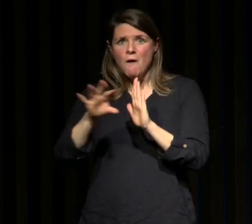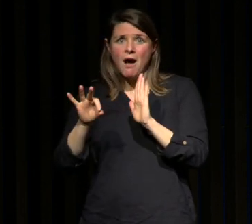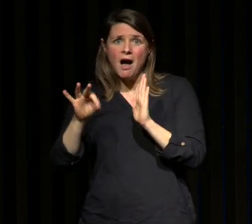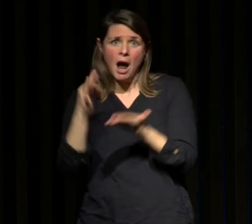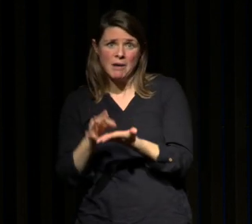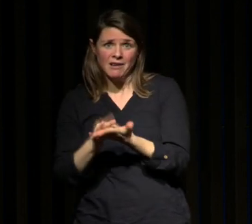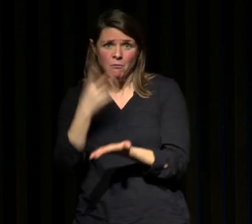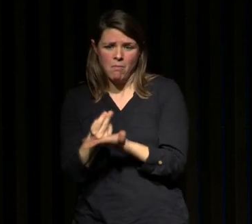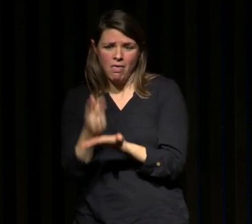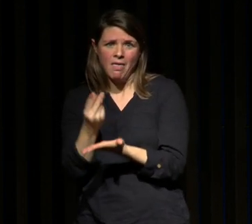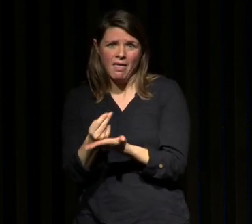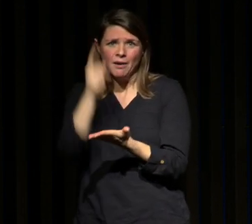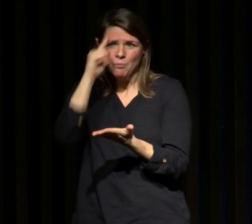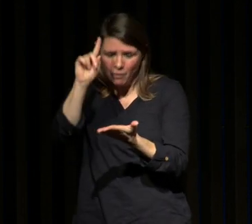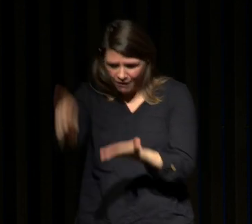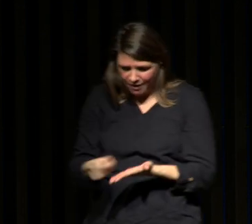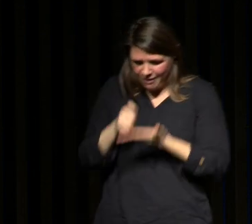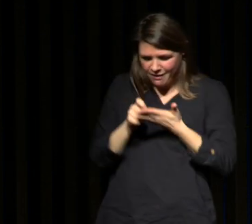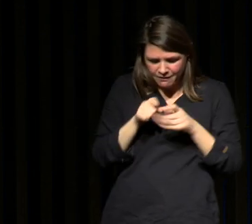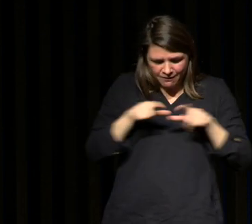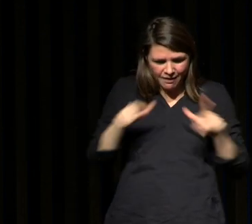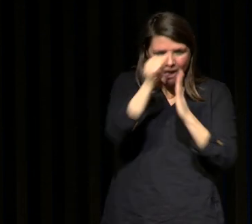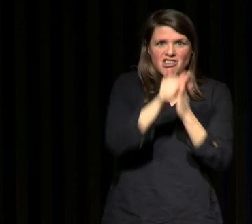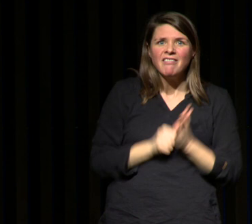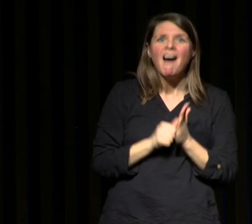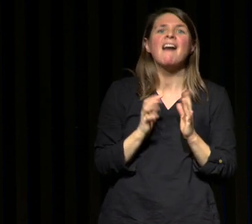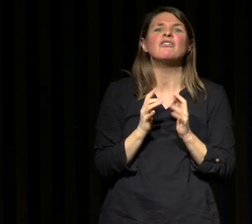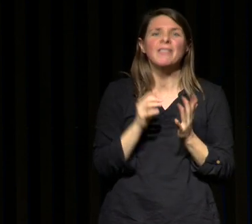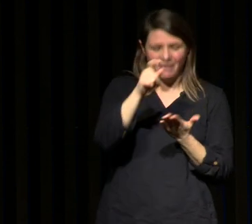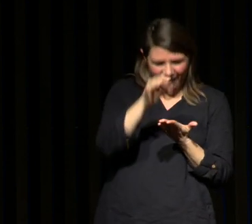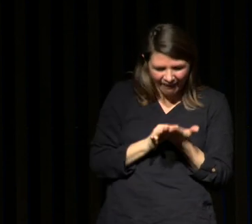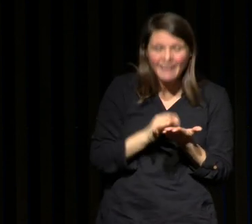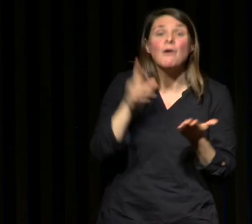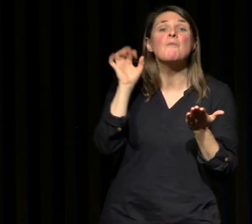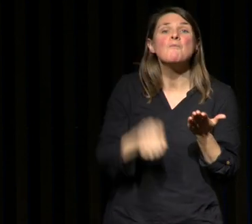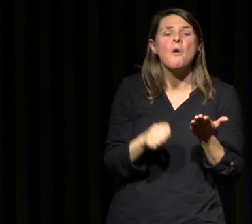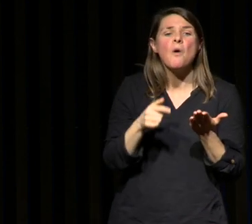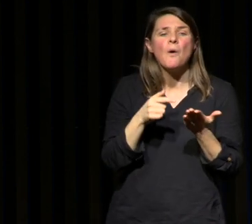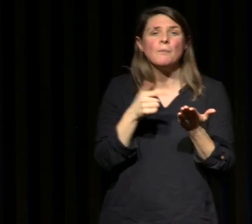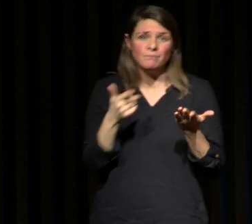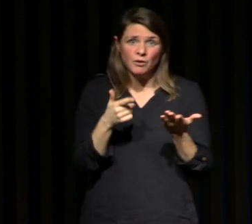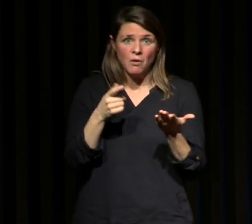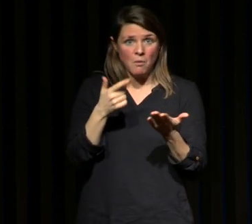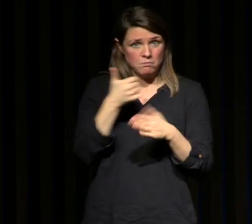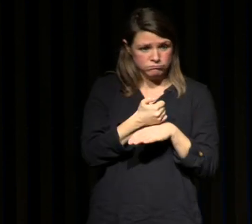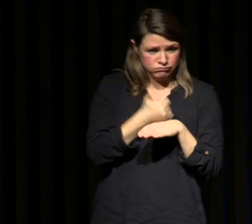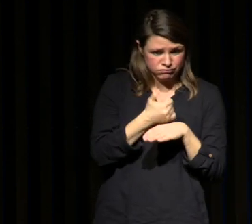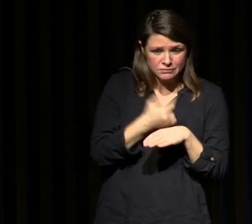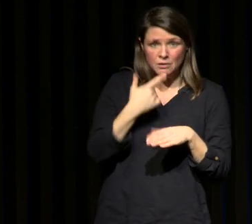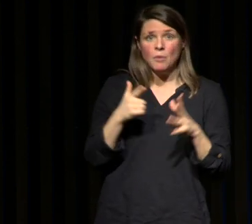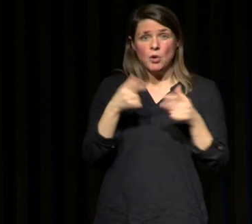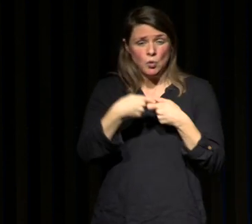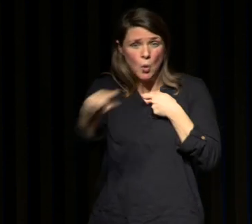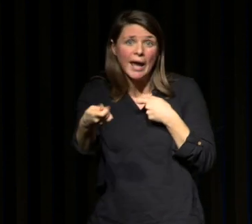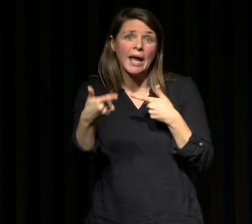pour pouvoir récupérer un petit agenda électronique et donc cet agenda il vous permet de monitoriser votre durée de sommeil mais